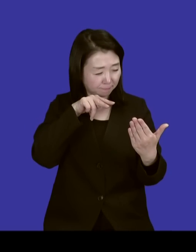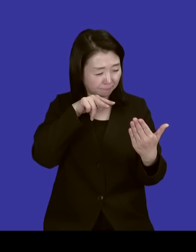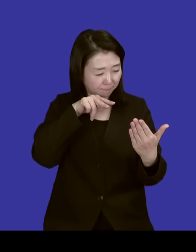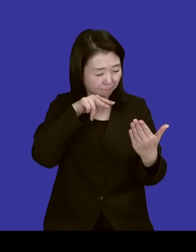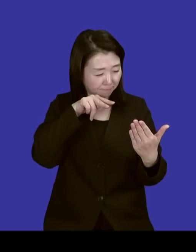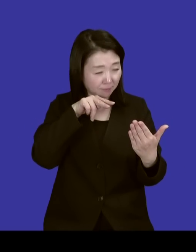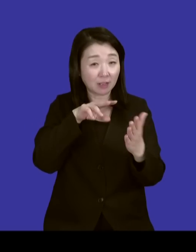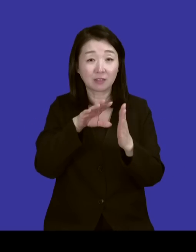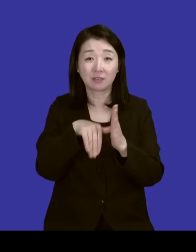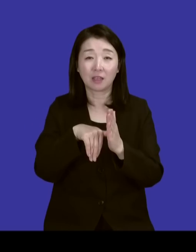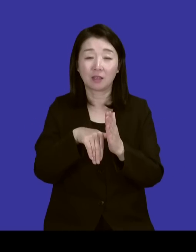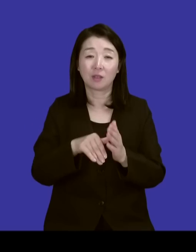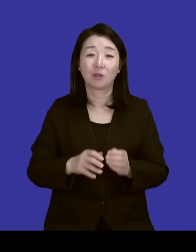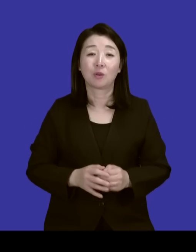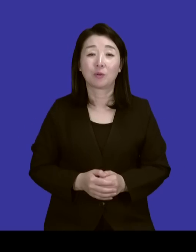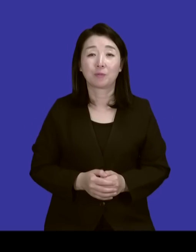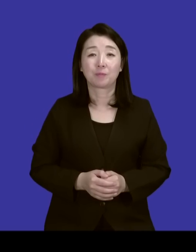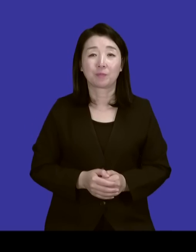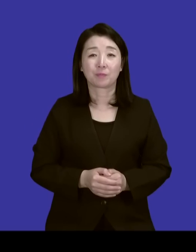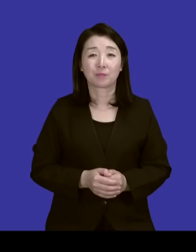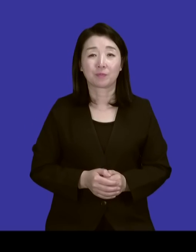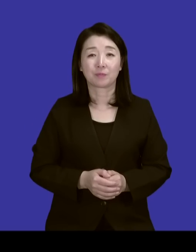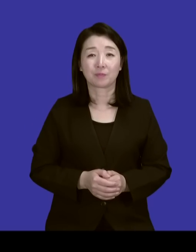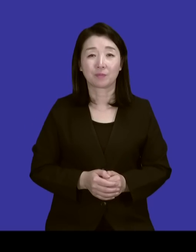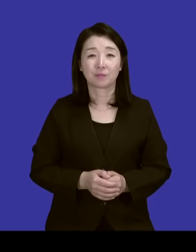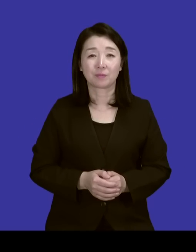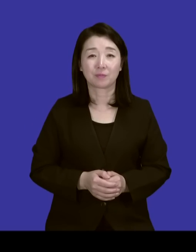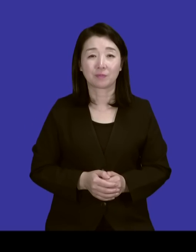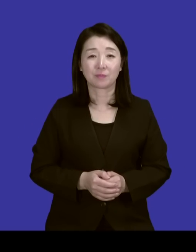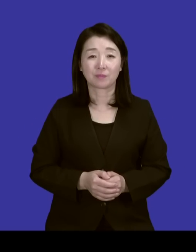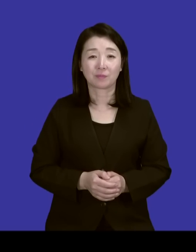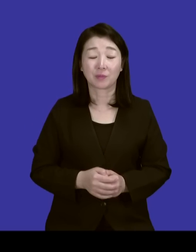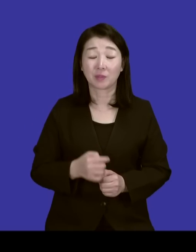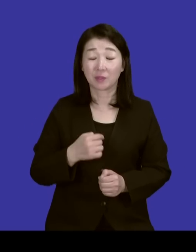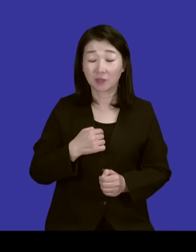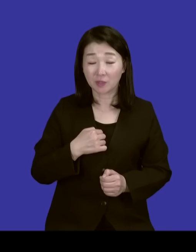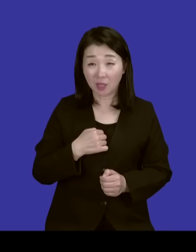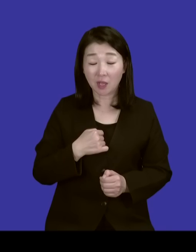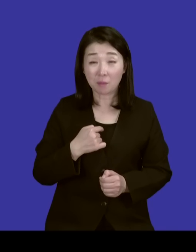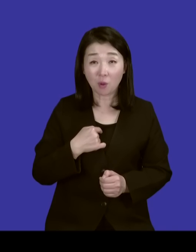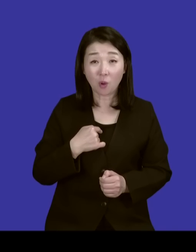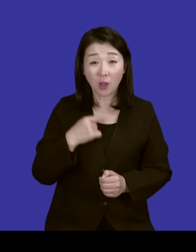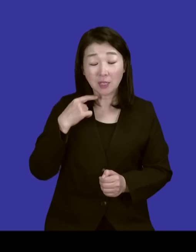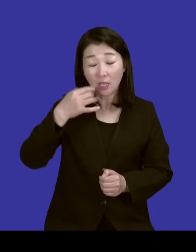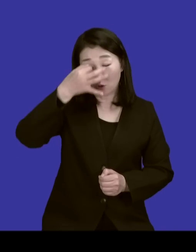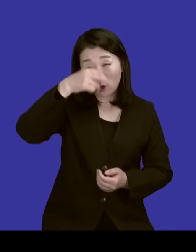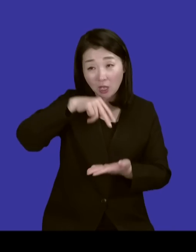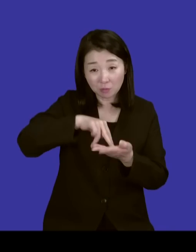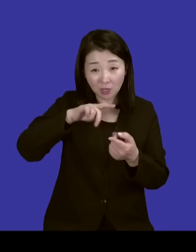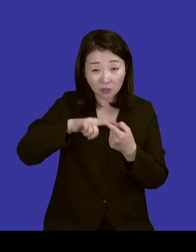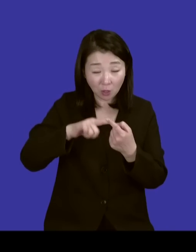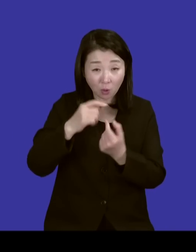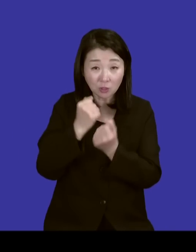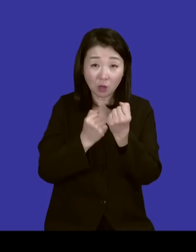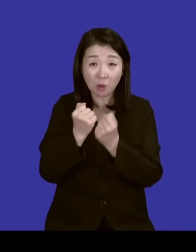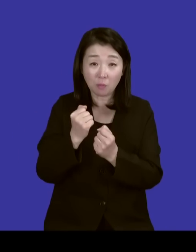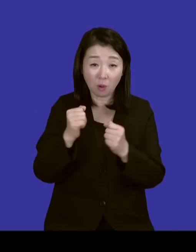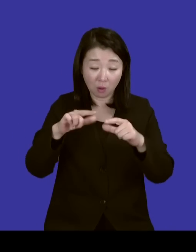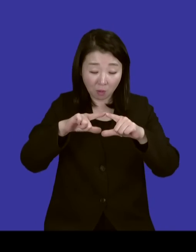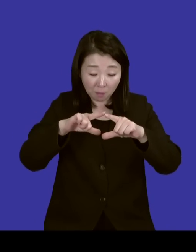좀 심하게 제가 이렇게 예술가적으로 설명하자면 그 박스가 나중에 이렇게